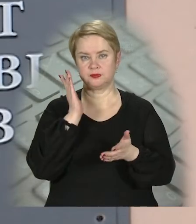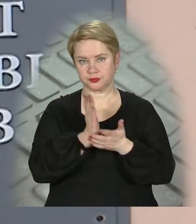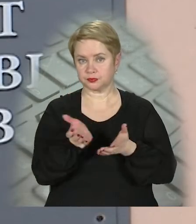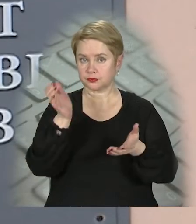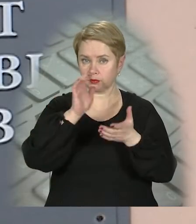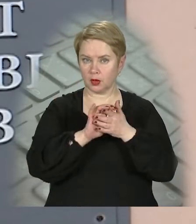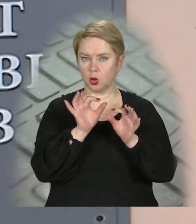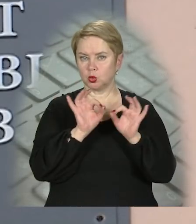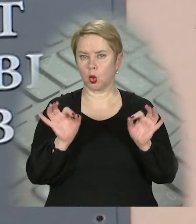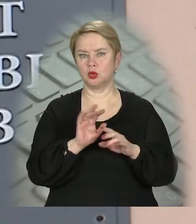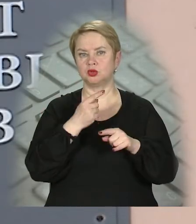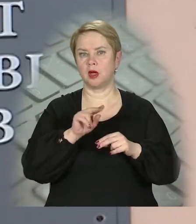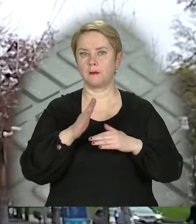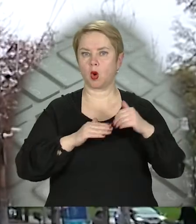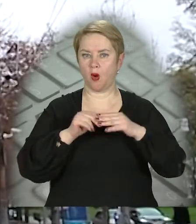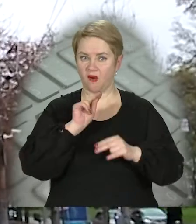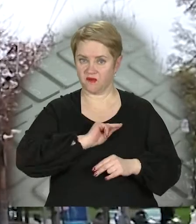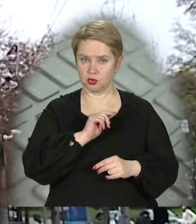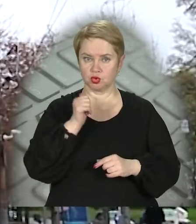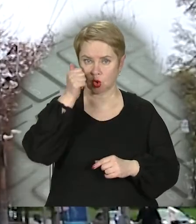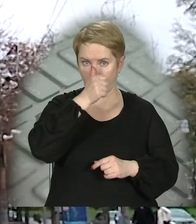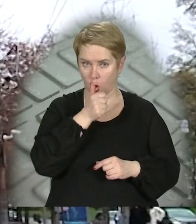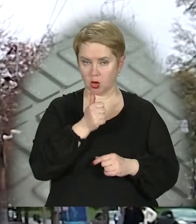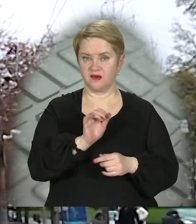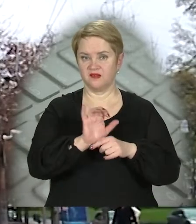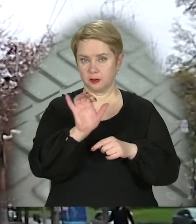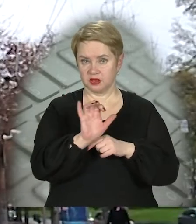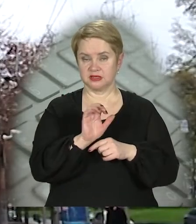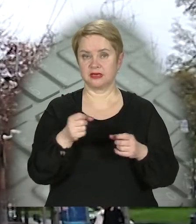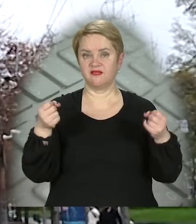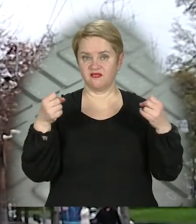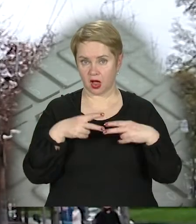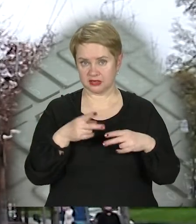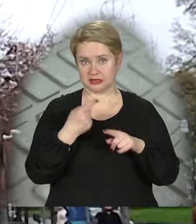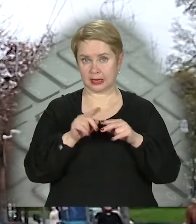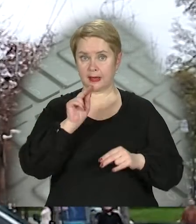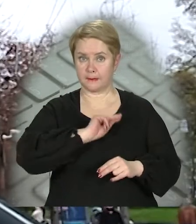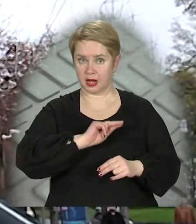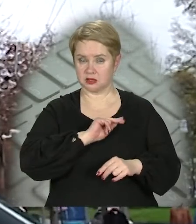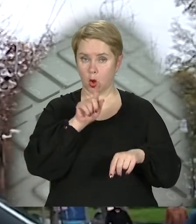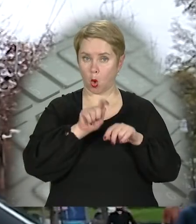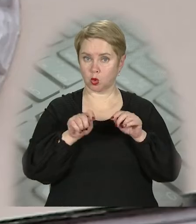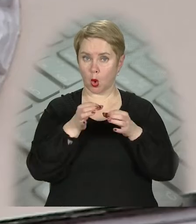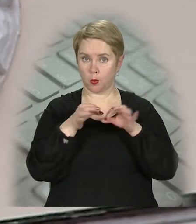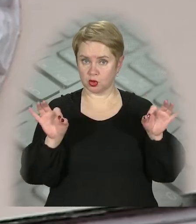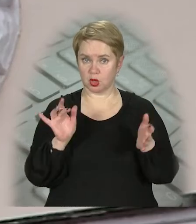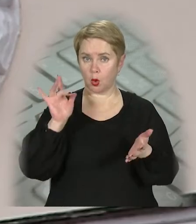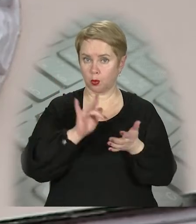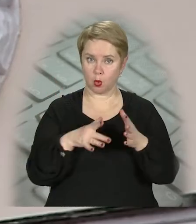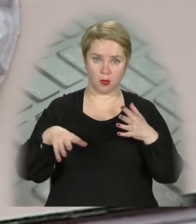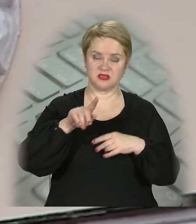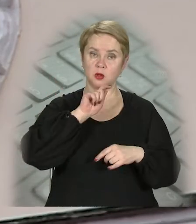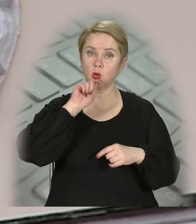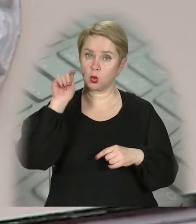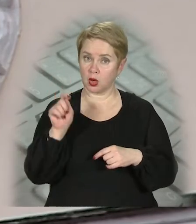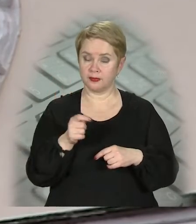знайомлять з тонкощами майбутньої професії. Щороку заклад випускає провідних фахівців, які працюють на контрольно-пропускних пунктах по всій